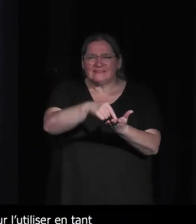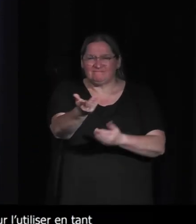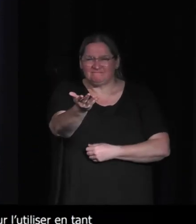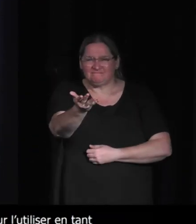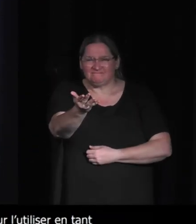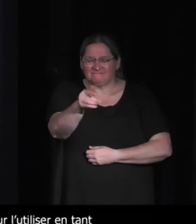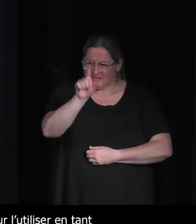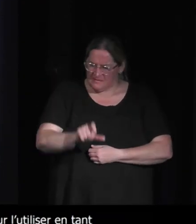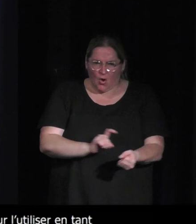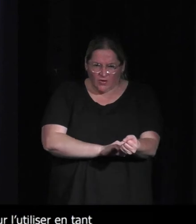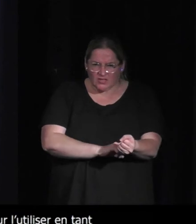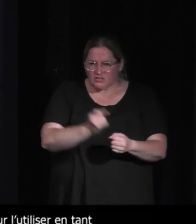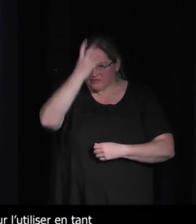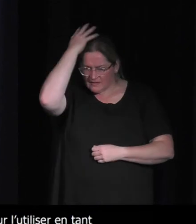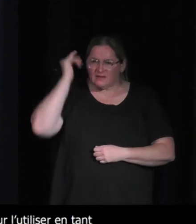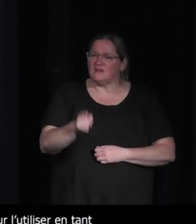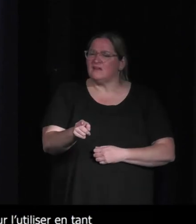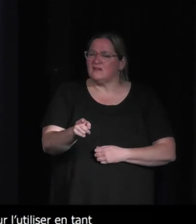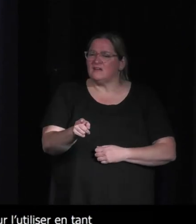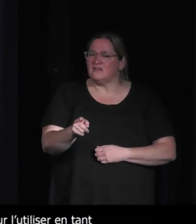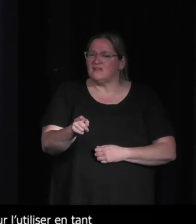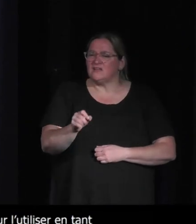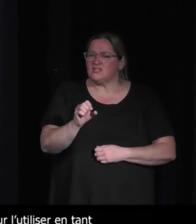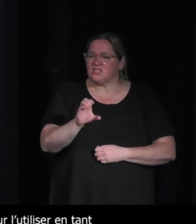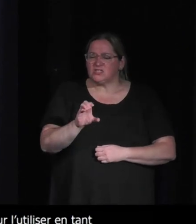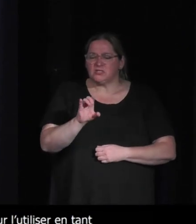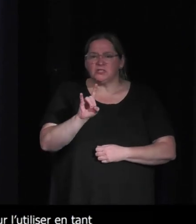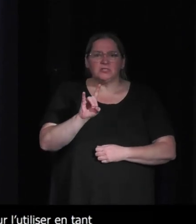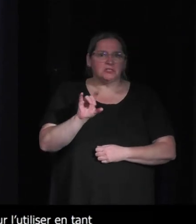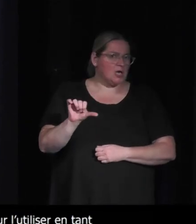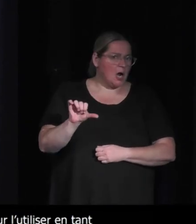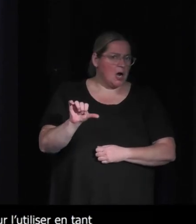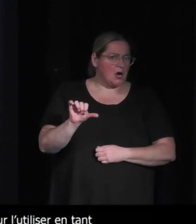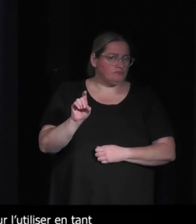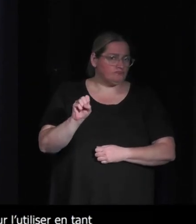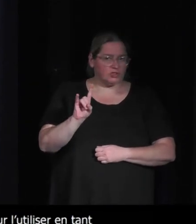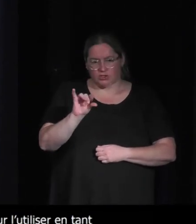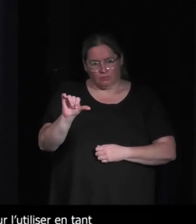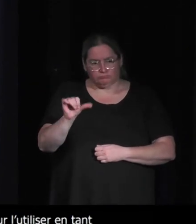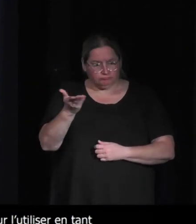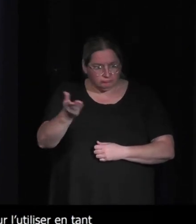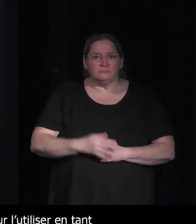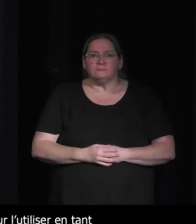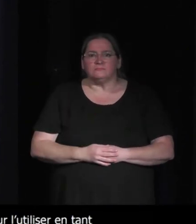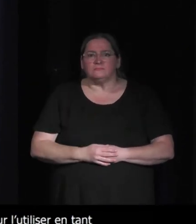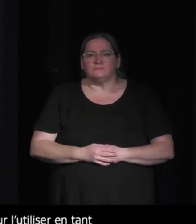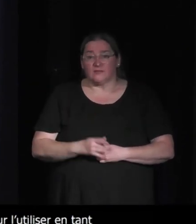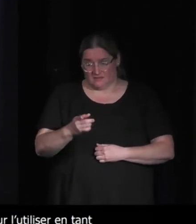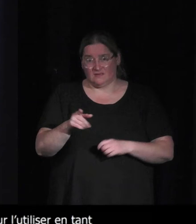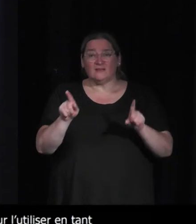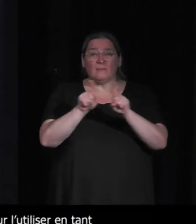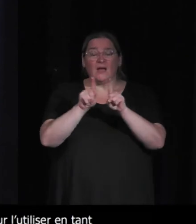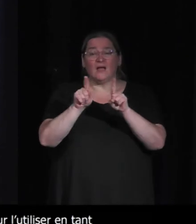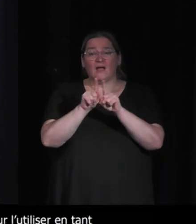des origines de Nouvelle-Calédonie ah oui c'est ça ouais ok ouais Chia voilà c'est ça où on va aussi